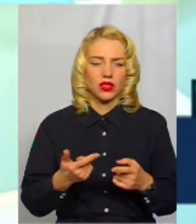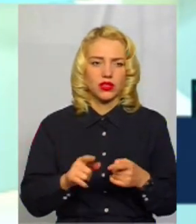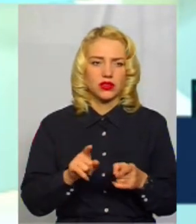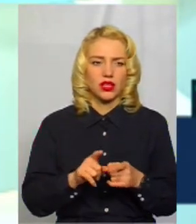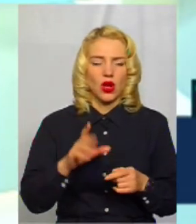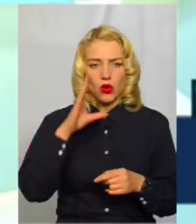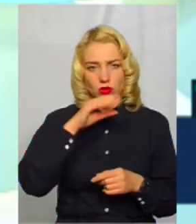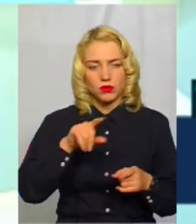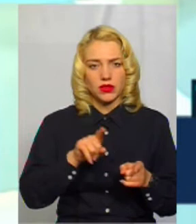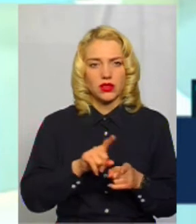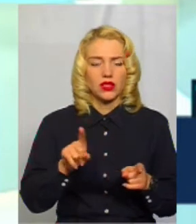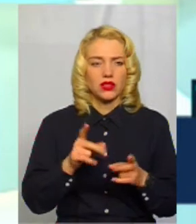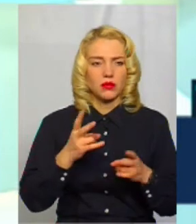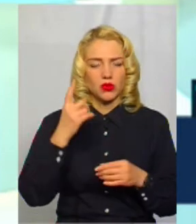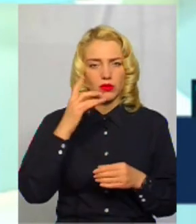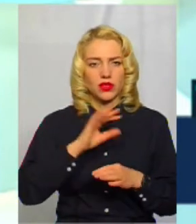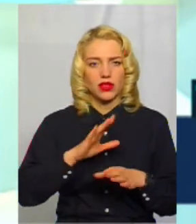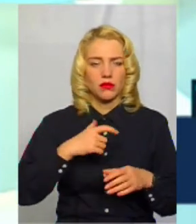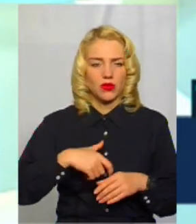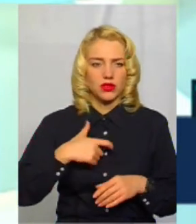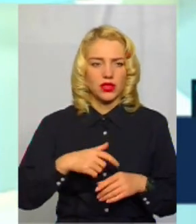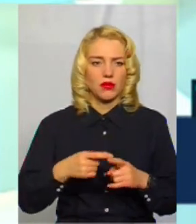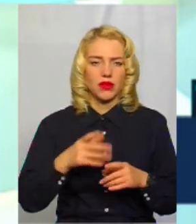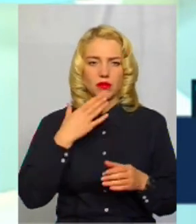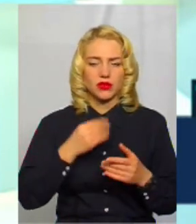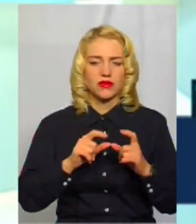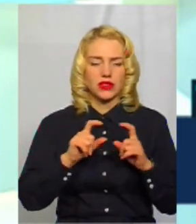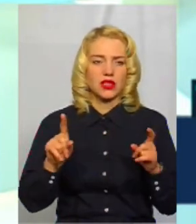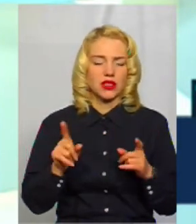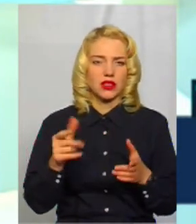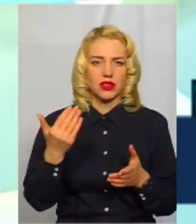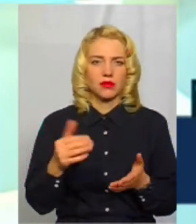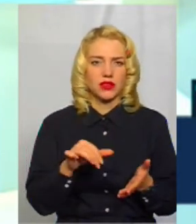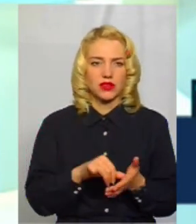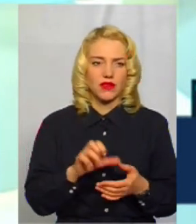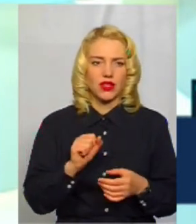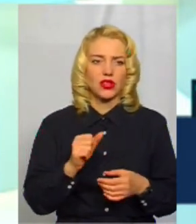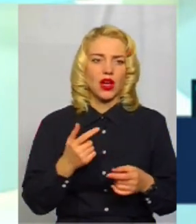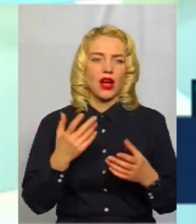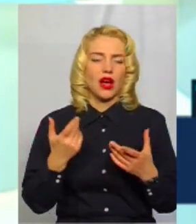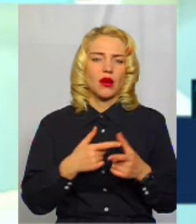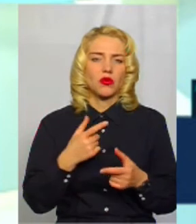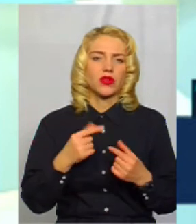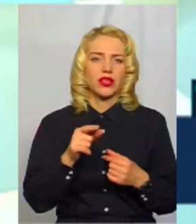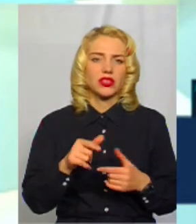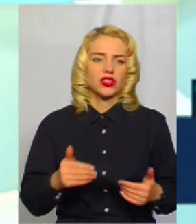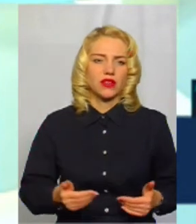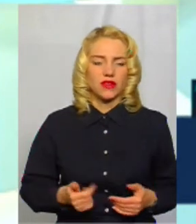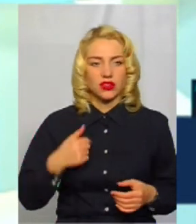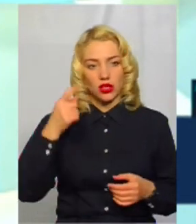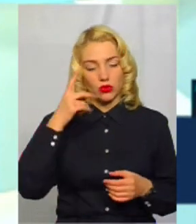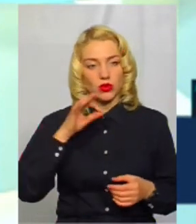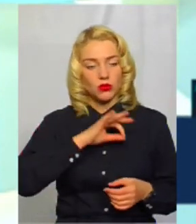успіх такий, тому що треба думати не про себе, не про світ, там, наприклад, заклад, який ти представляєш, або де там ти живеш, і думати про